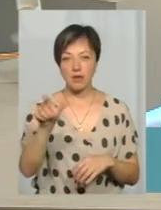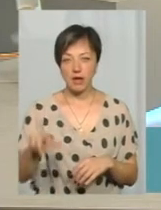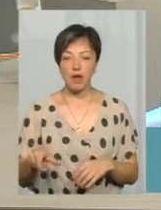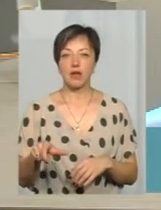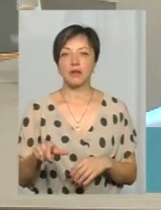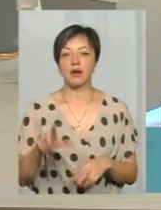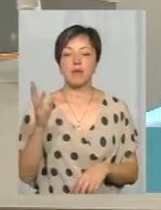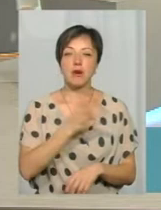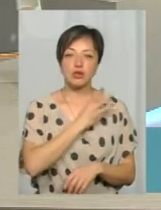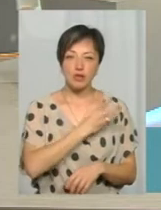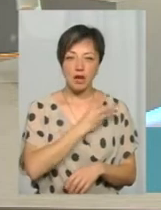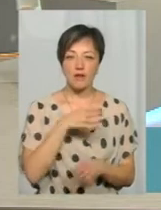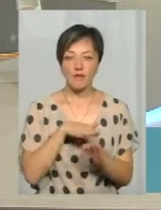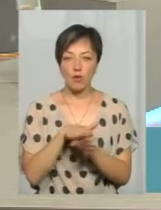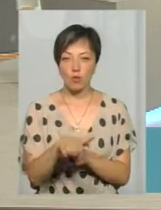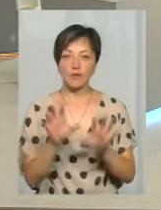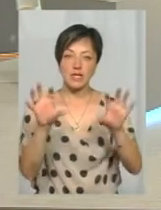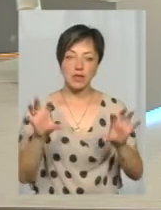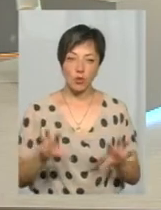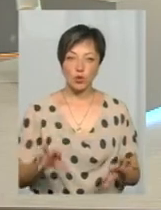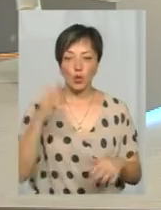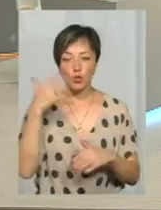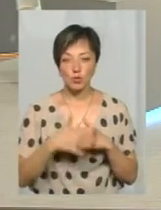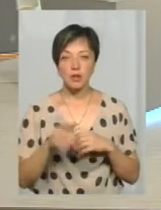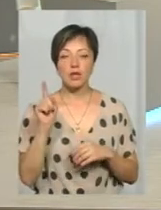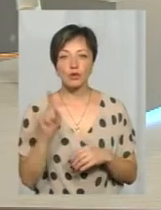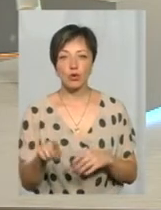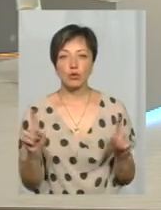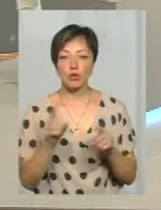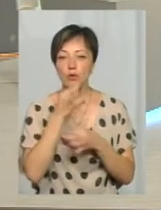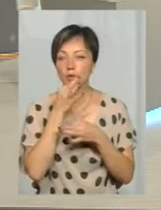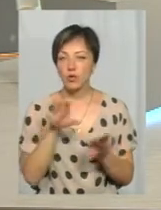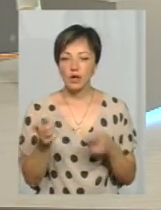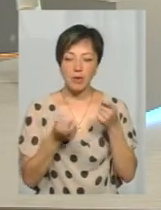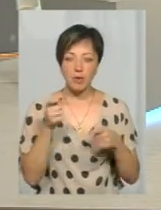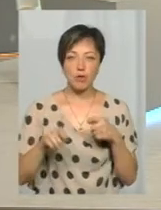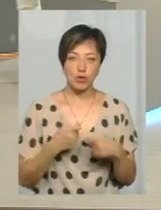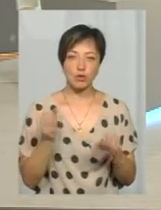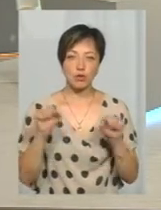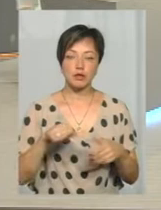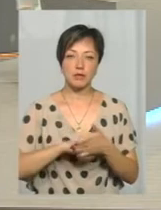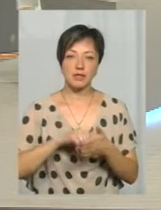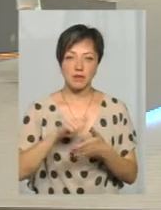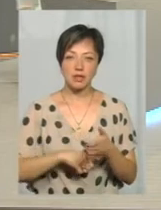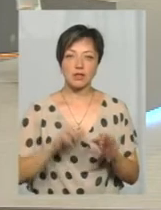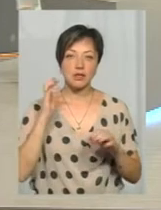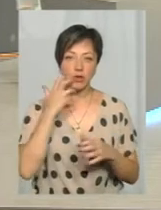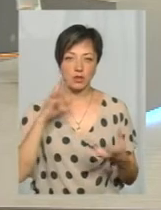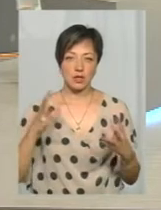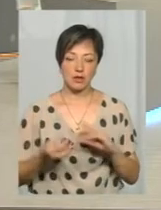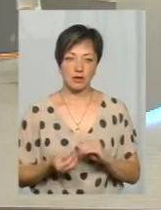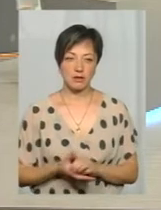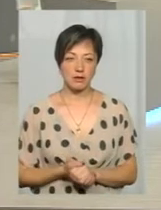громадян, бажання виконувати закон, розуміння того, що будь-яке незначне порушення може призвести до дуже серйозних